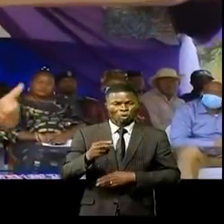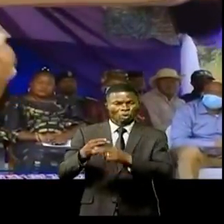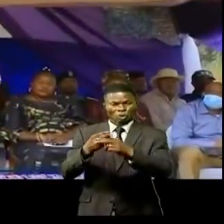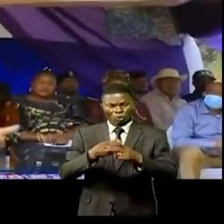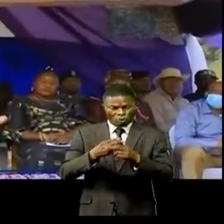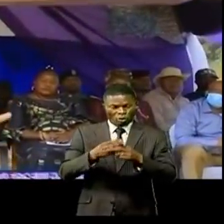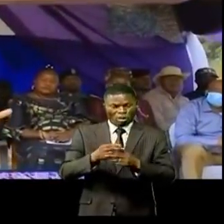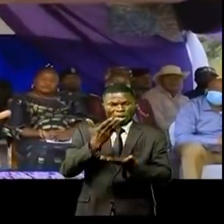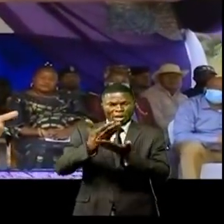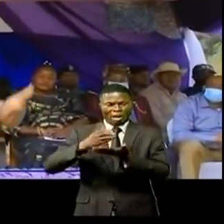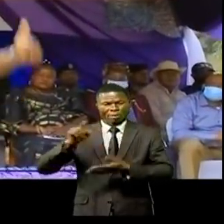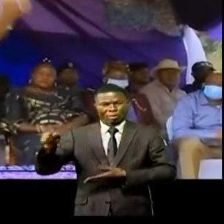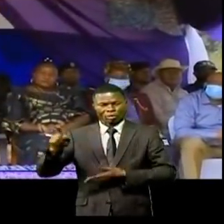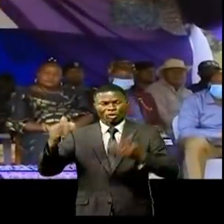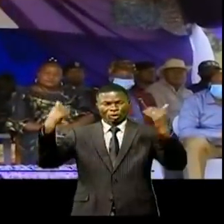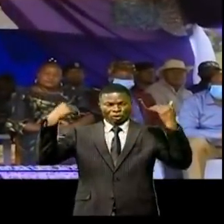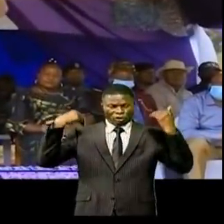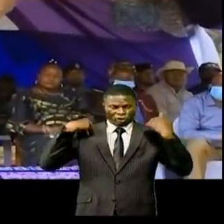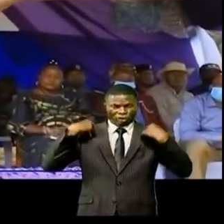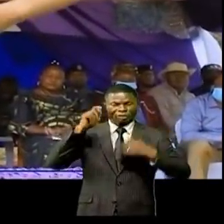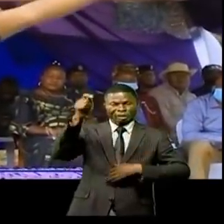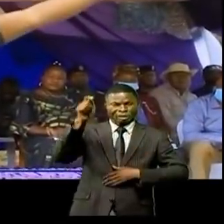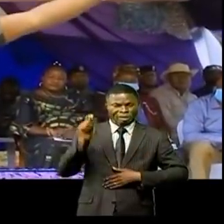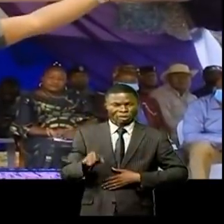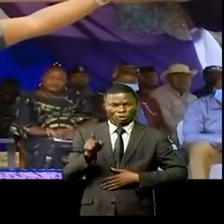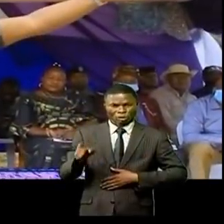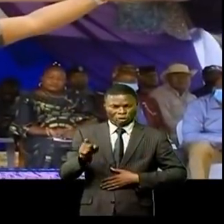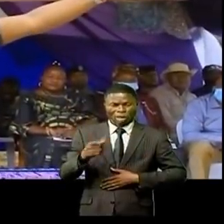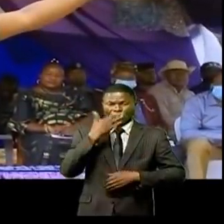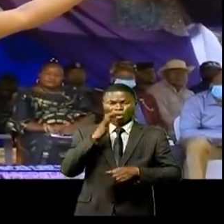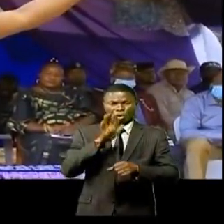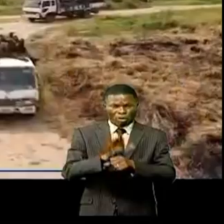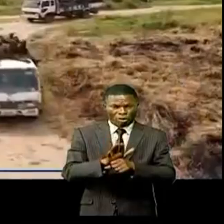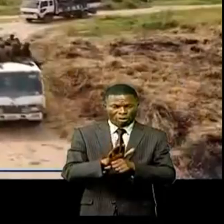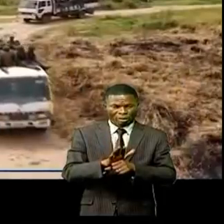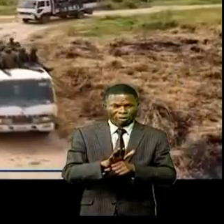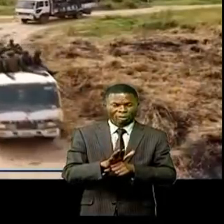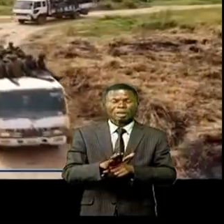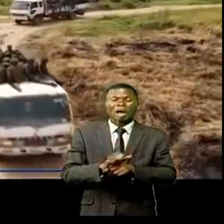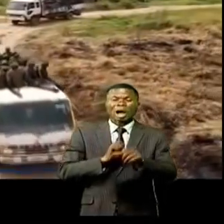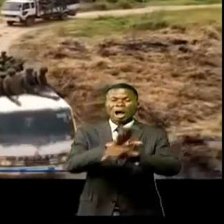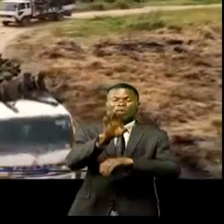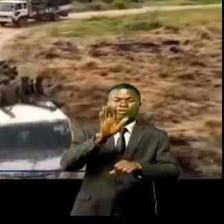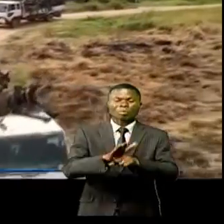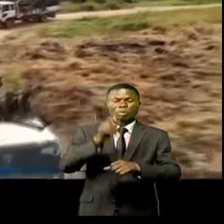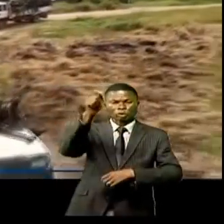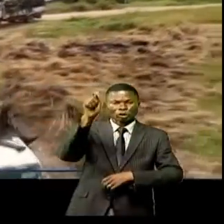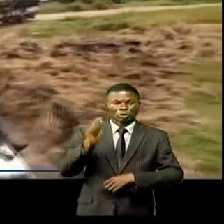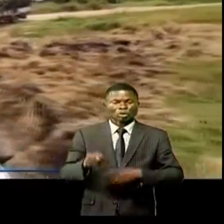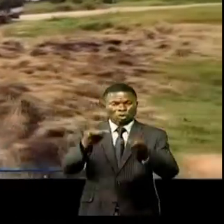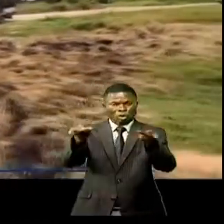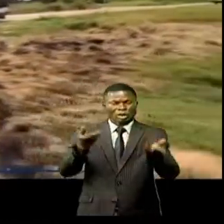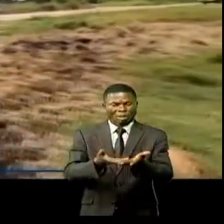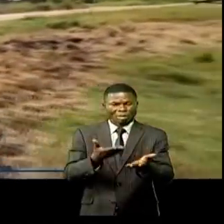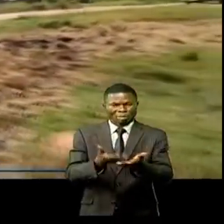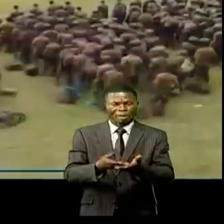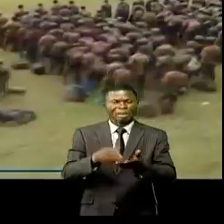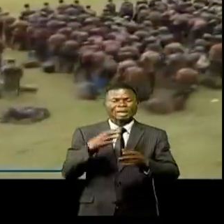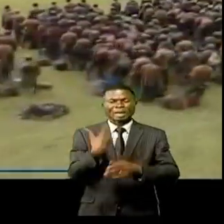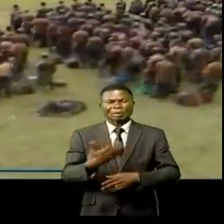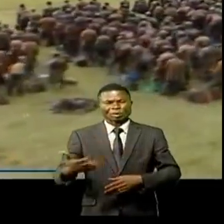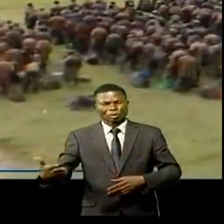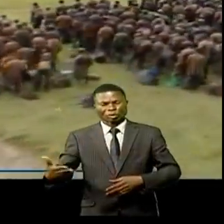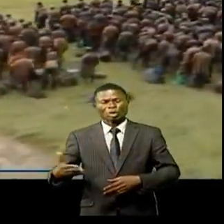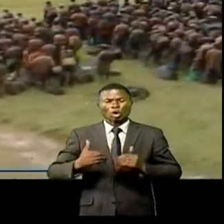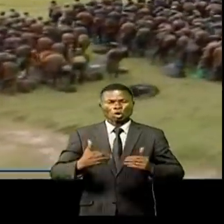dans cette identité, le commandant des opérations militaires à Nitori a rassuré de la montée en puissance de FRDC sur les plans logistiques et d'effectifs